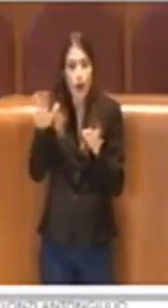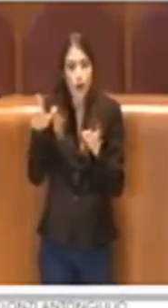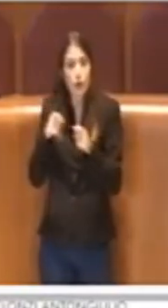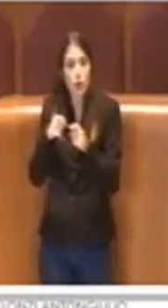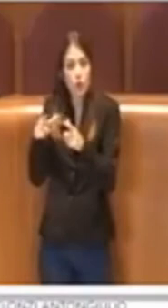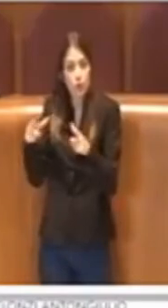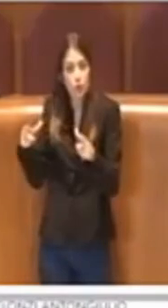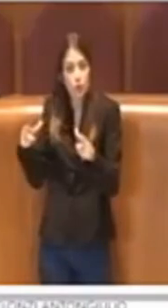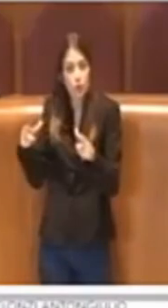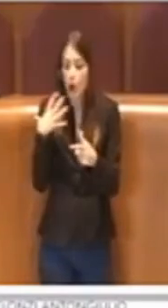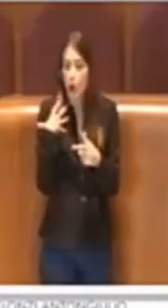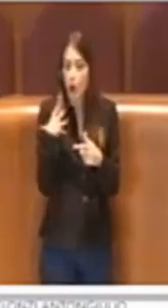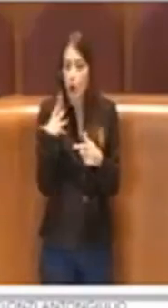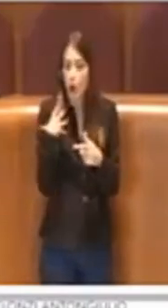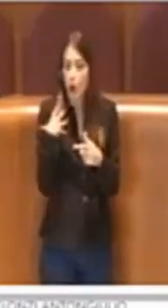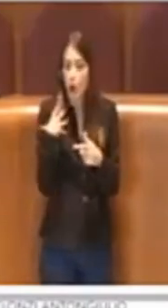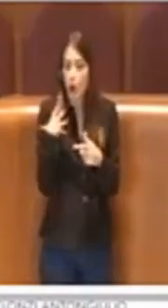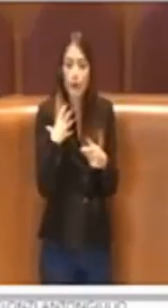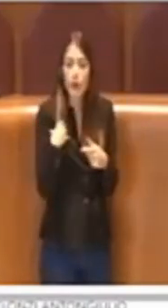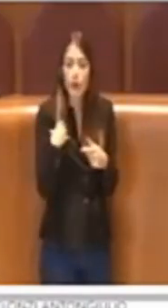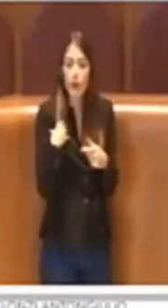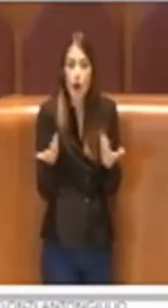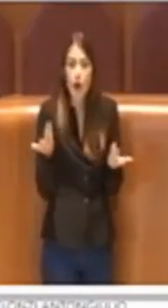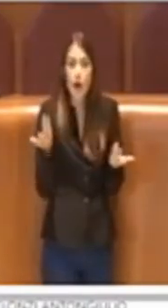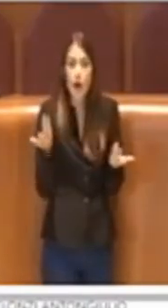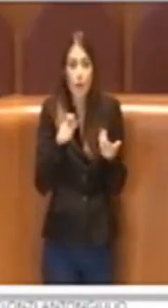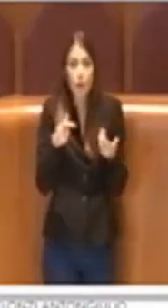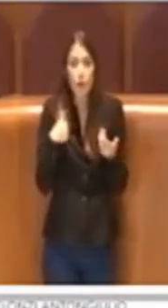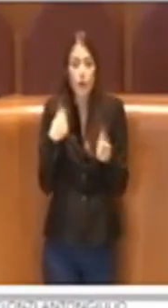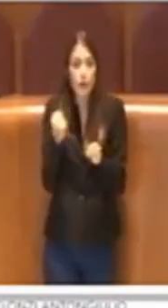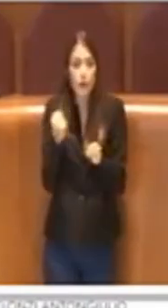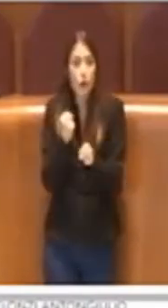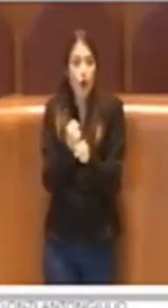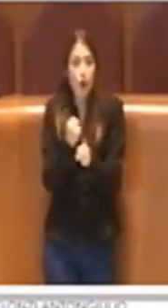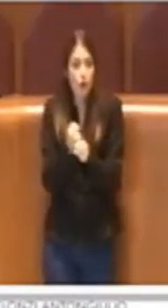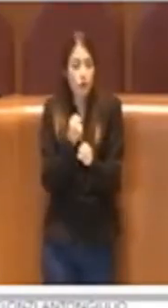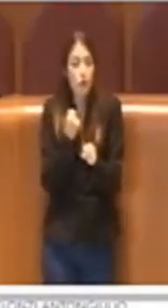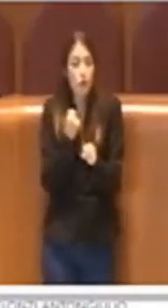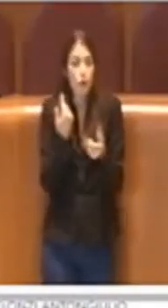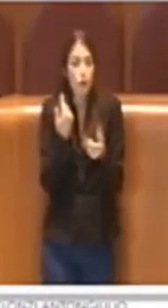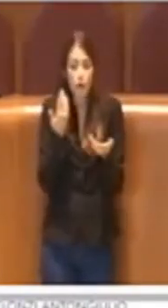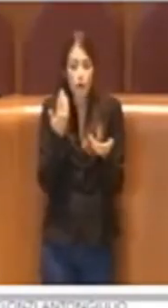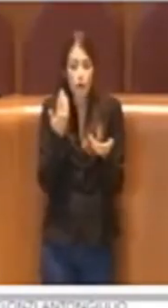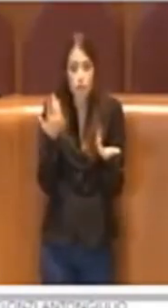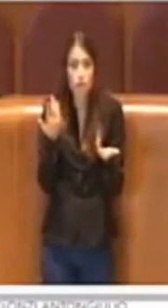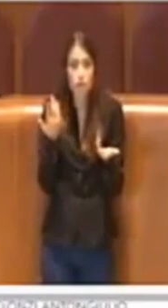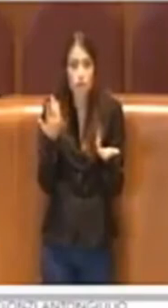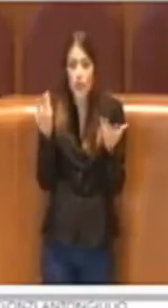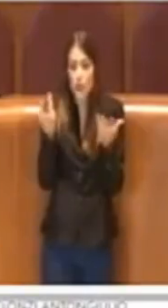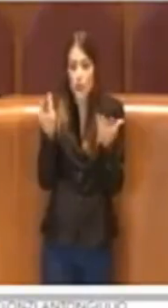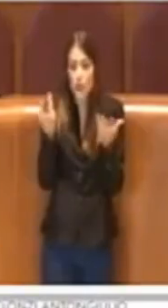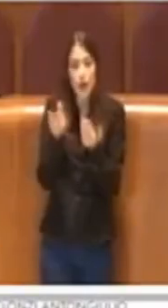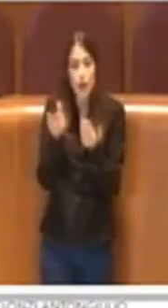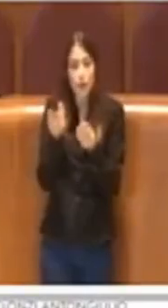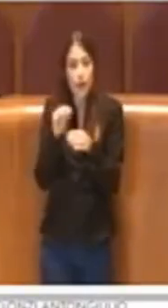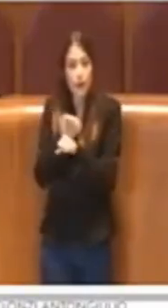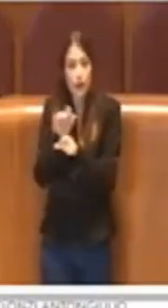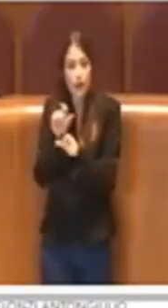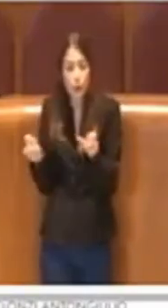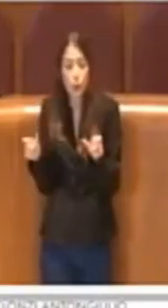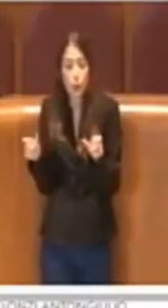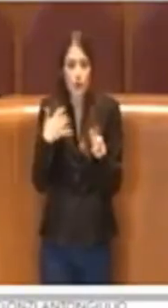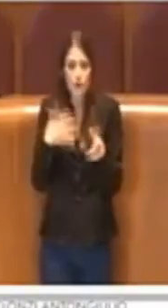italiane, diversi lavori sono stati fatti nella città con dei detenuti, è stato